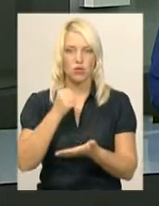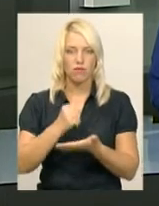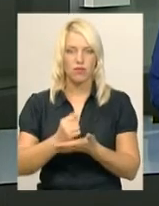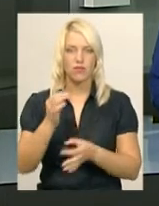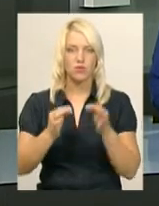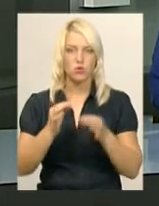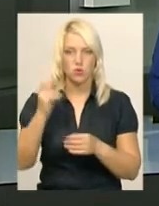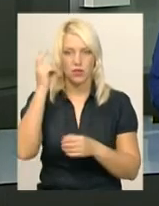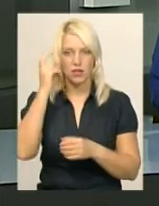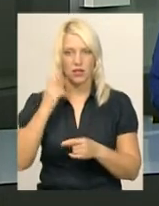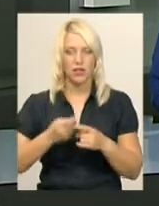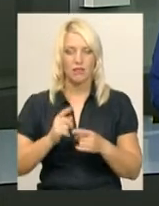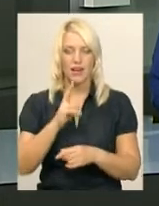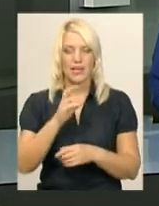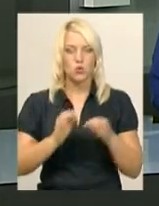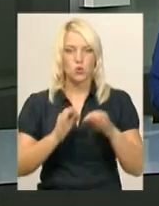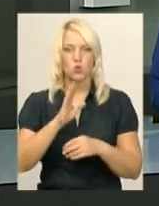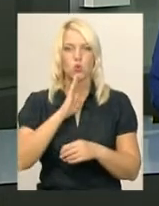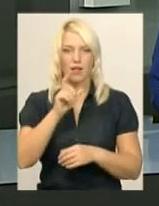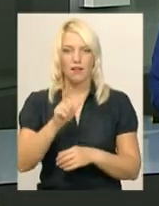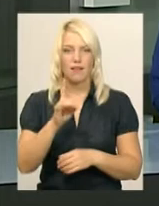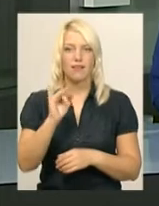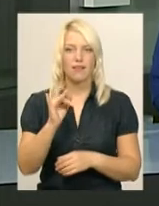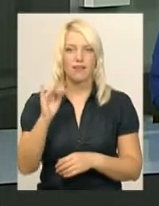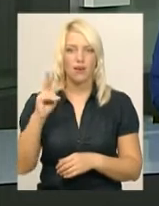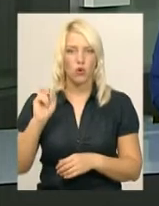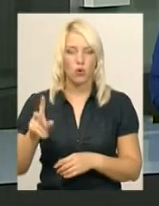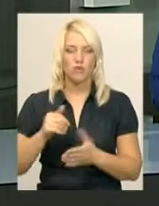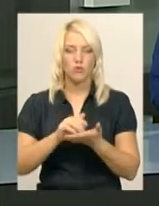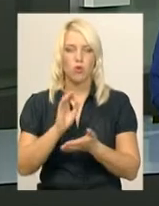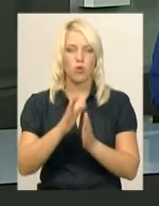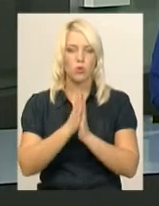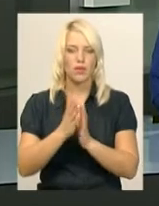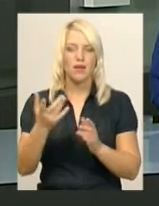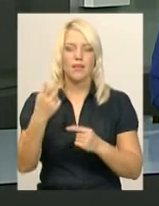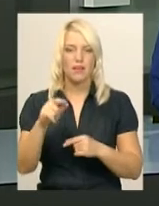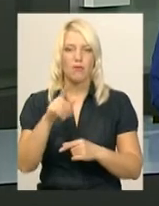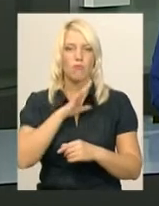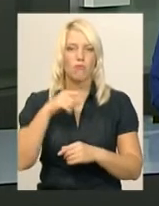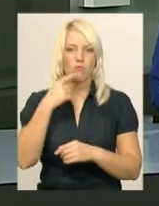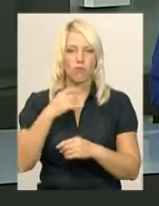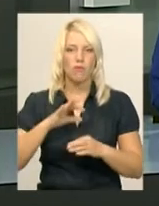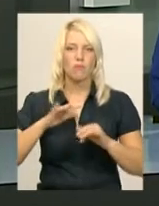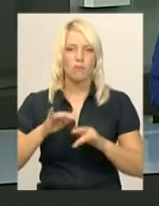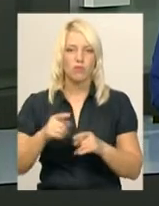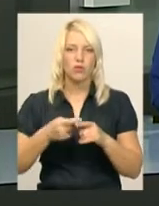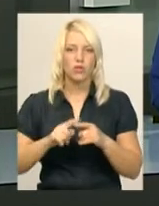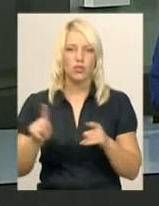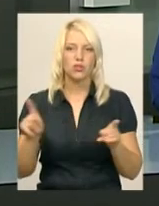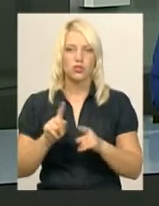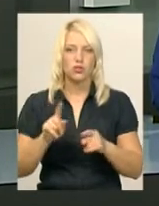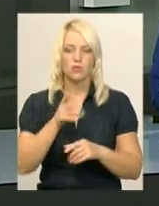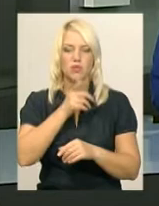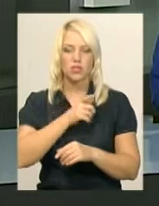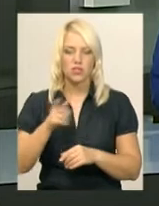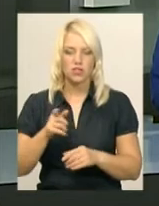Суддя Ірина Кирилюк відмовила у задоволенні клопотання, в якому йшлось про те, що голову Полонської райдержадміністрації на період досудового